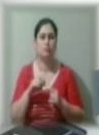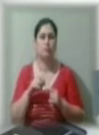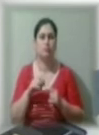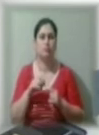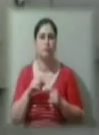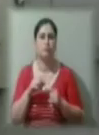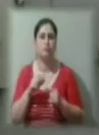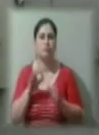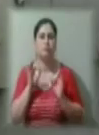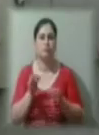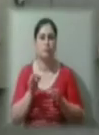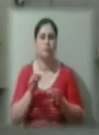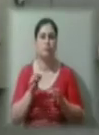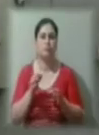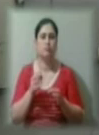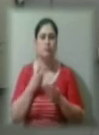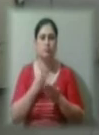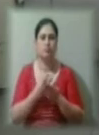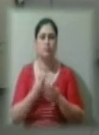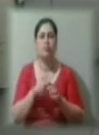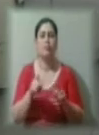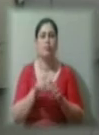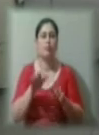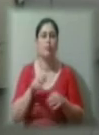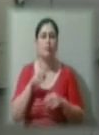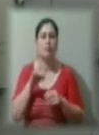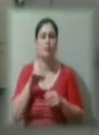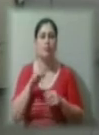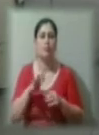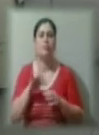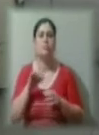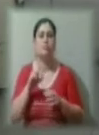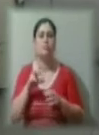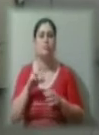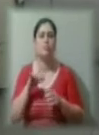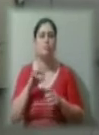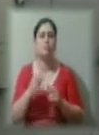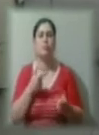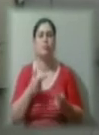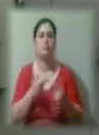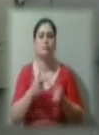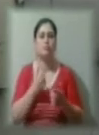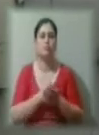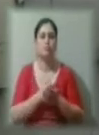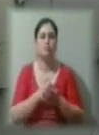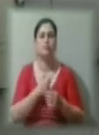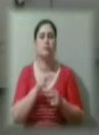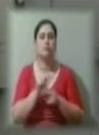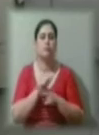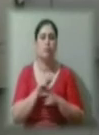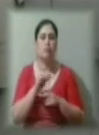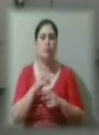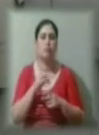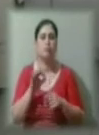роботи. Таких комп'ютерних томографів, призначених для підготовки до лікування, онкозахворювань на лінійному